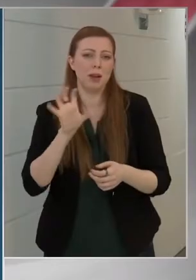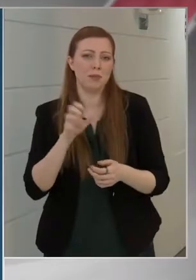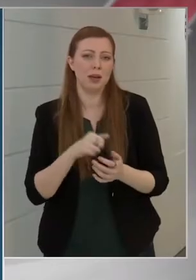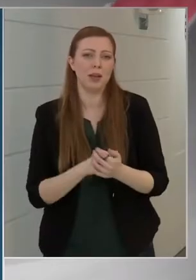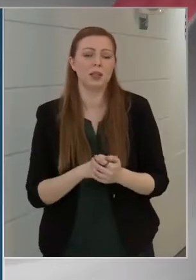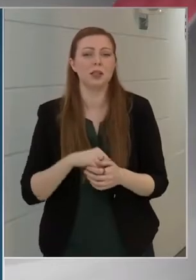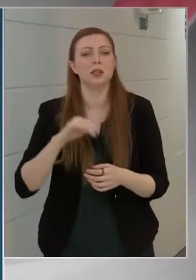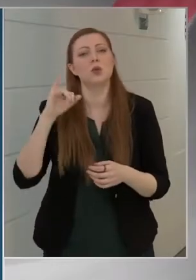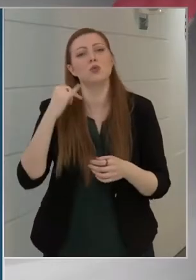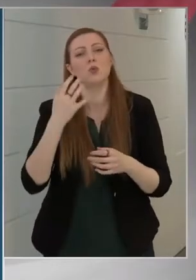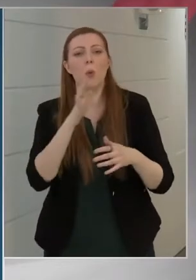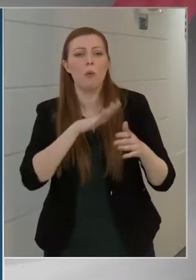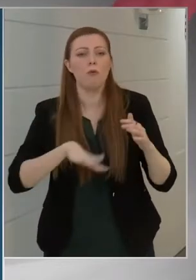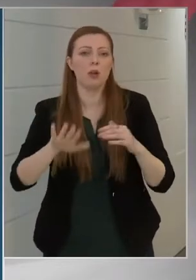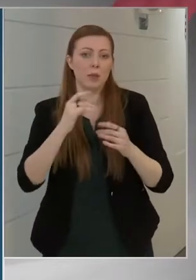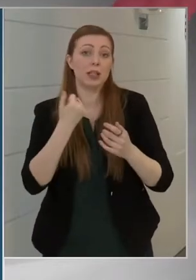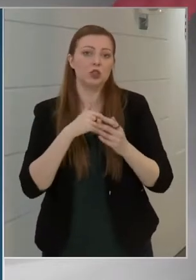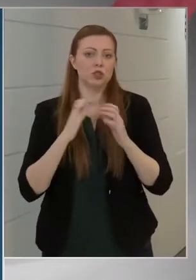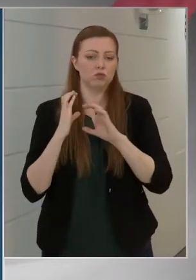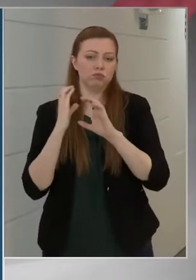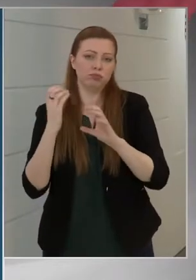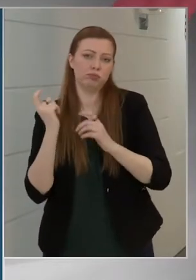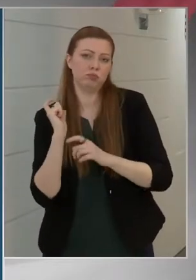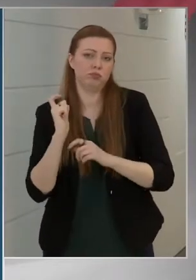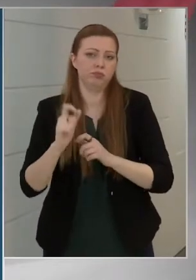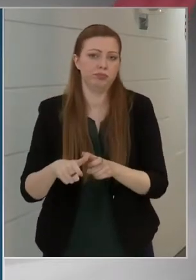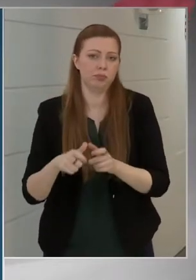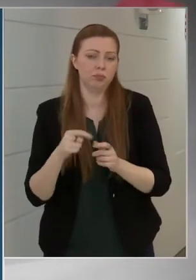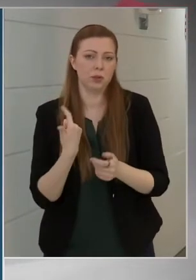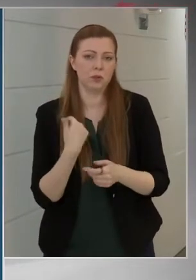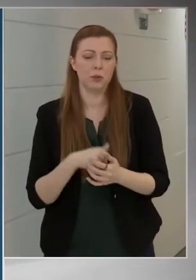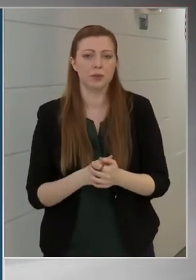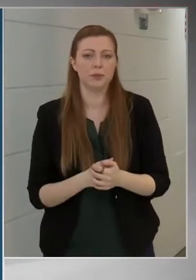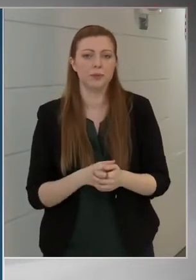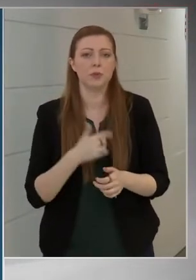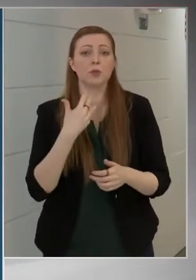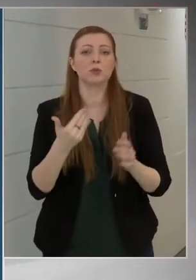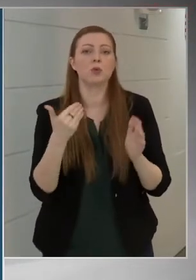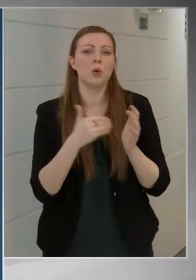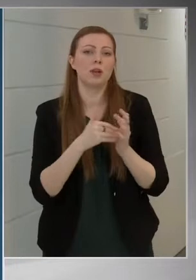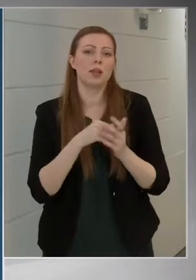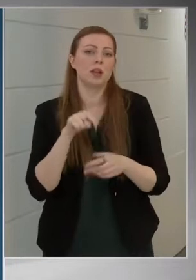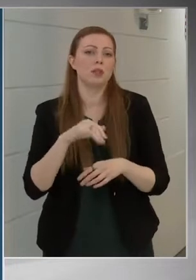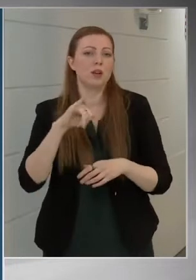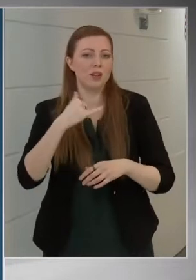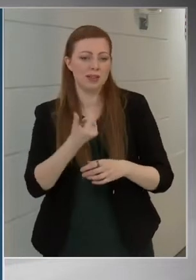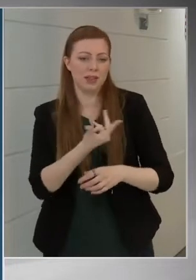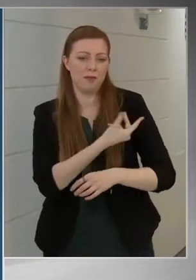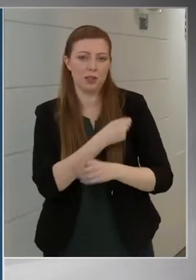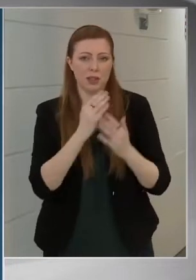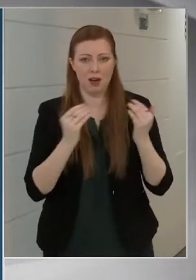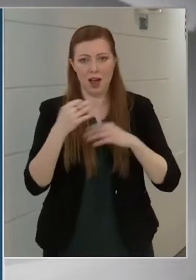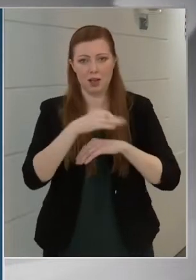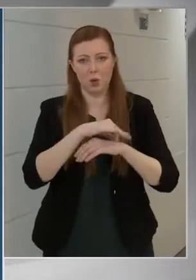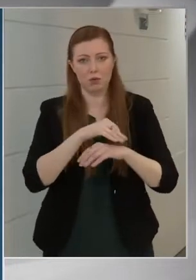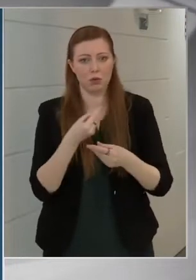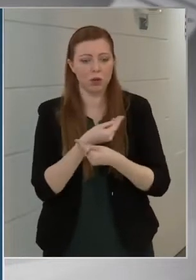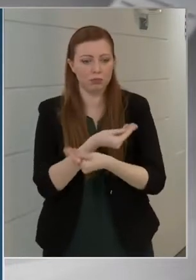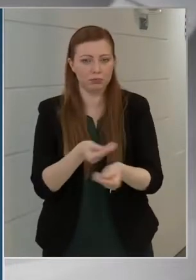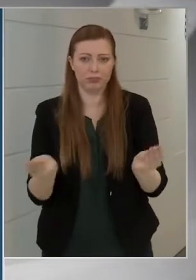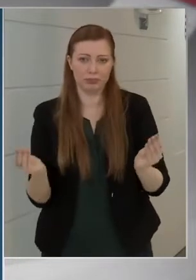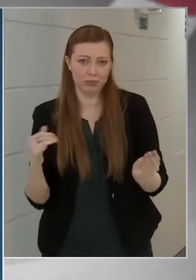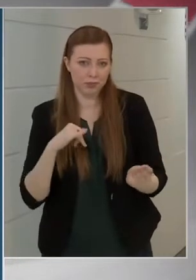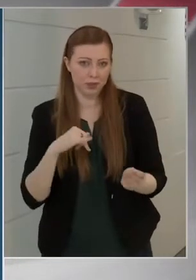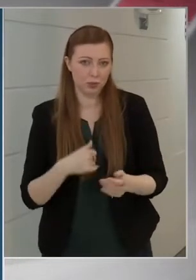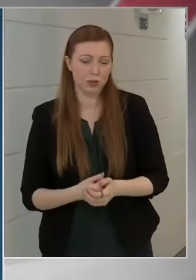Jukóvölgyben is jártak. Emellett 50 ezer adag Janssen vakcinát fogunk a jövő héten a házi orvosok részére is biztosítani.